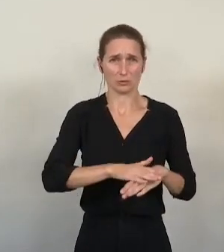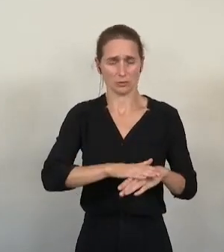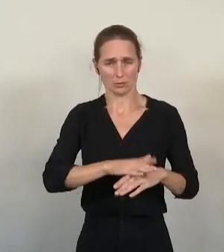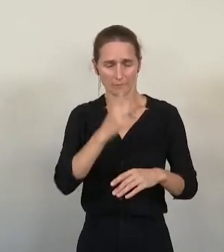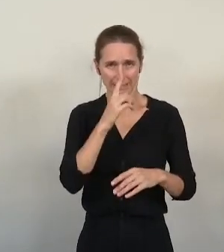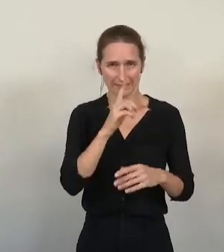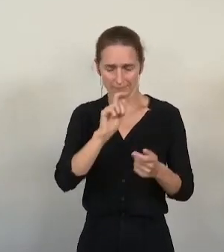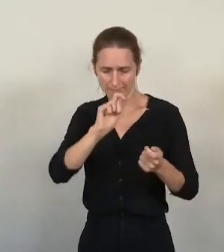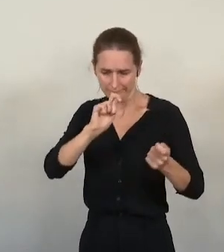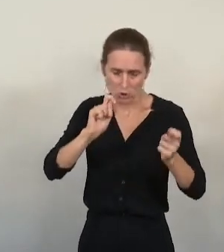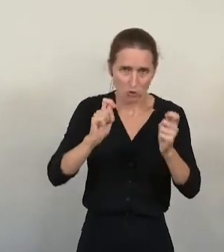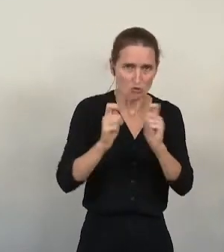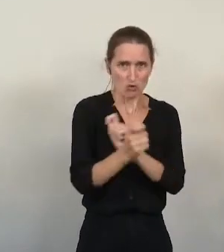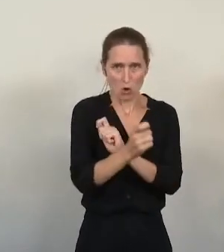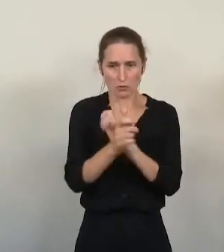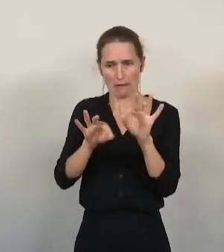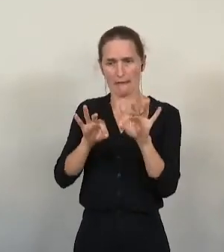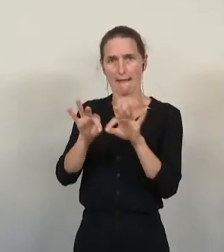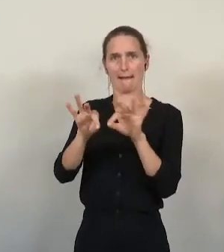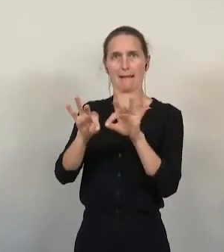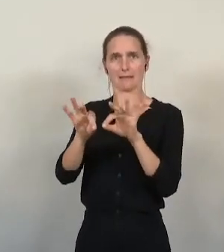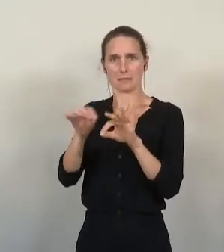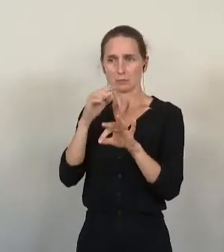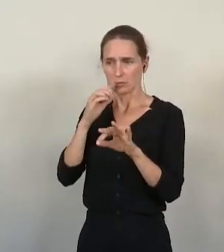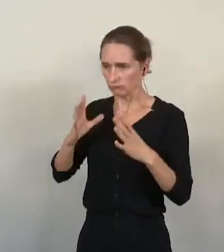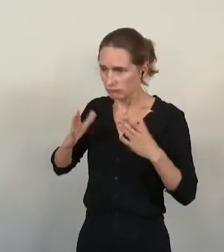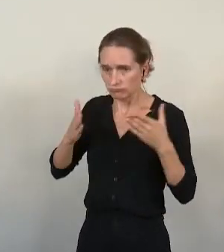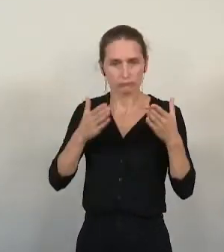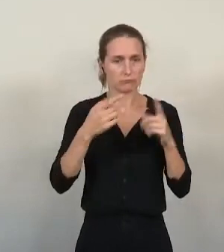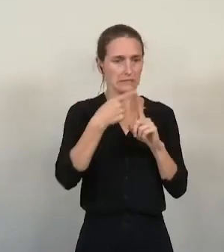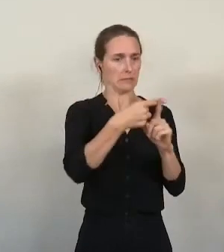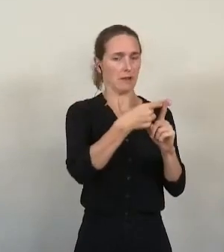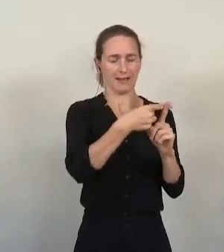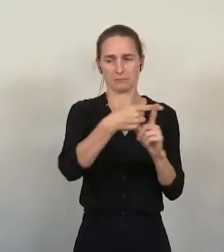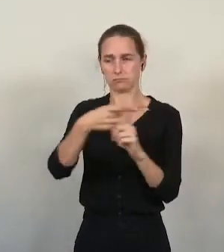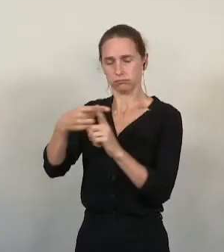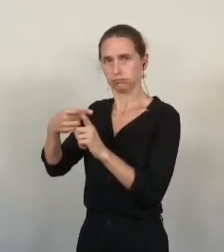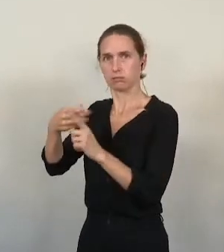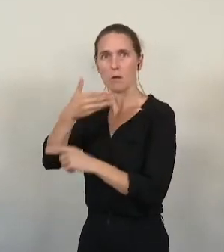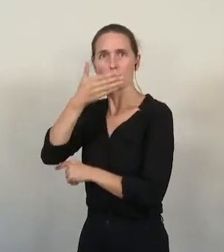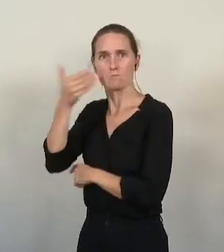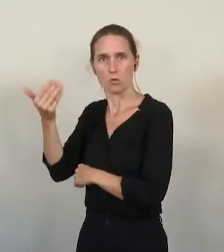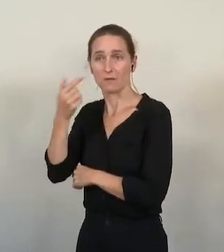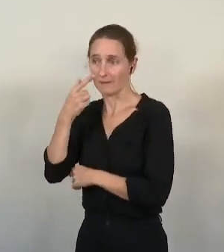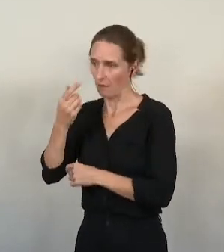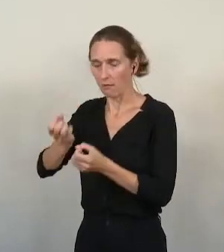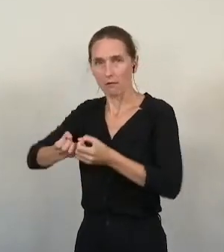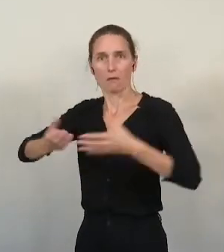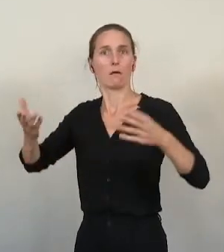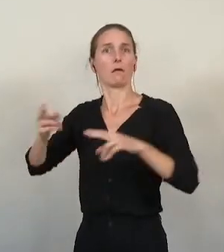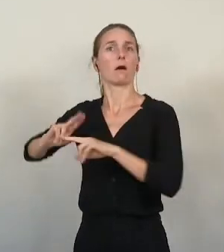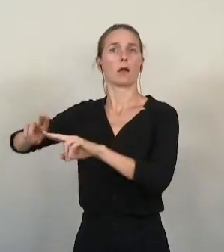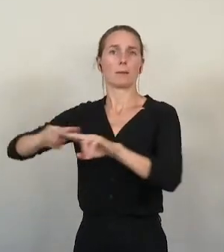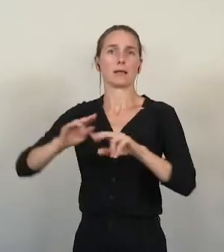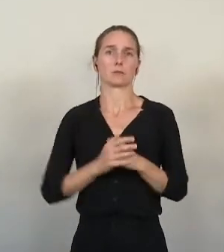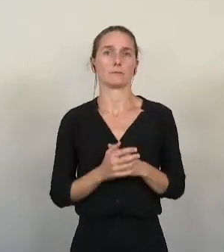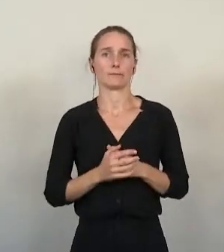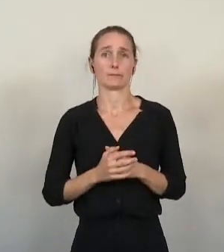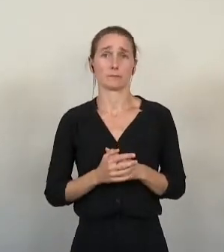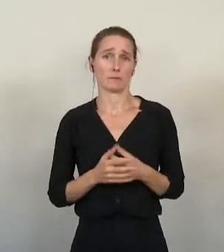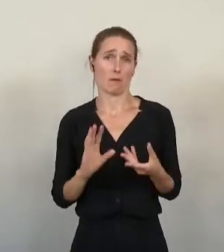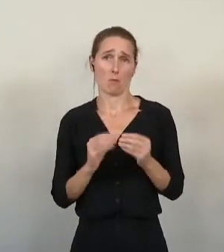multiplier le nombre de logements rénovés. On retrouve des problèmes similaires, mauvaise communication,